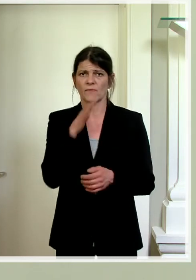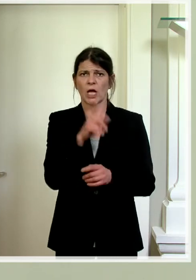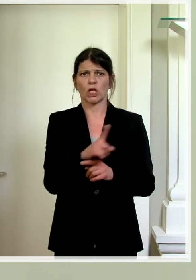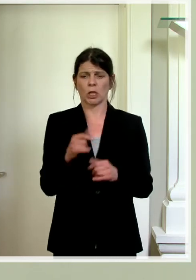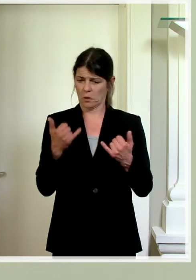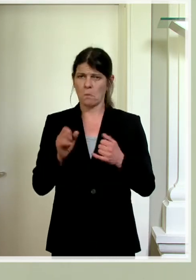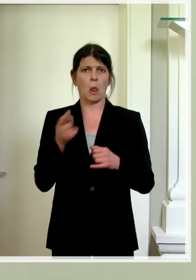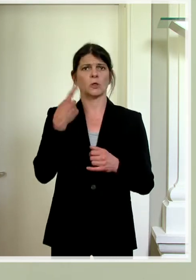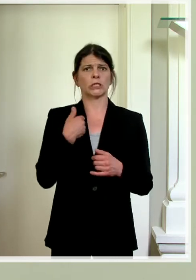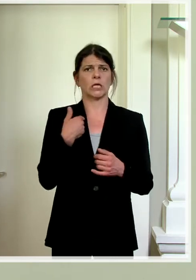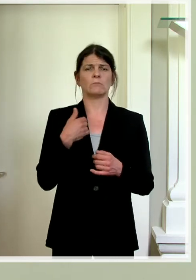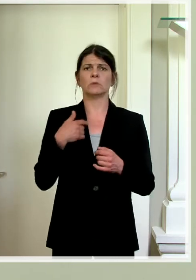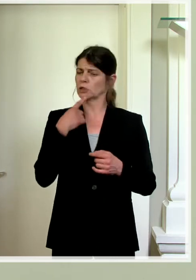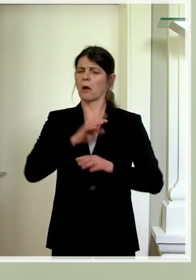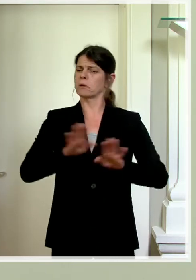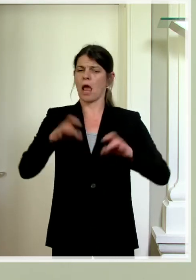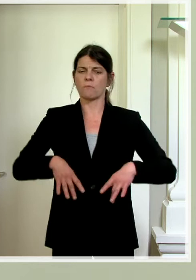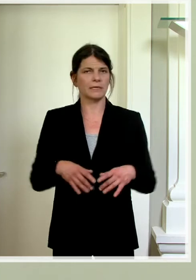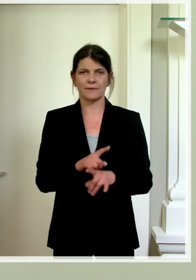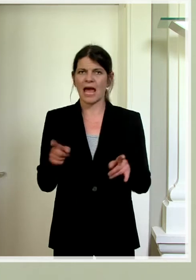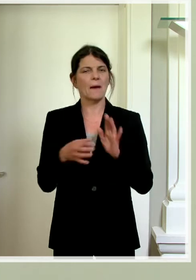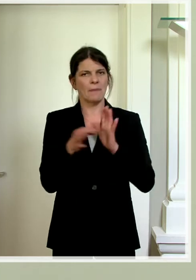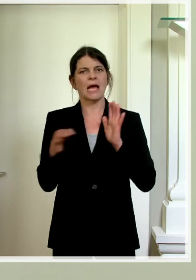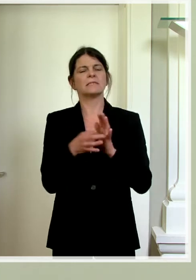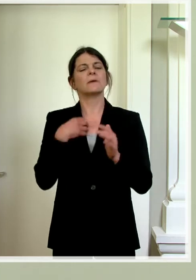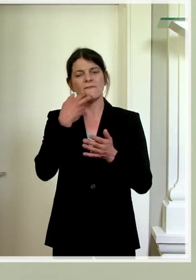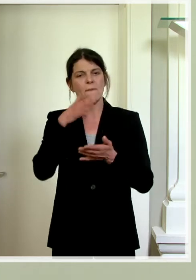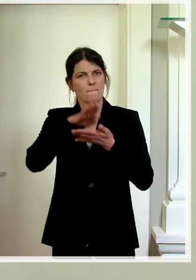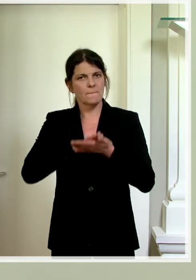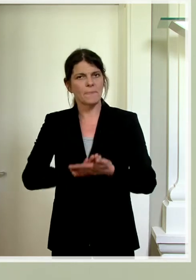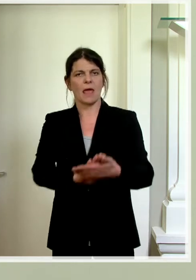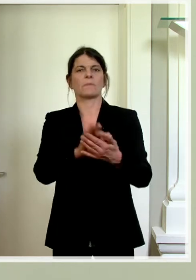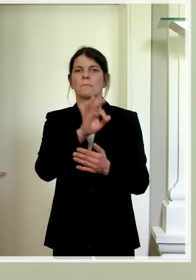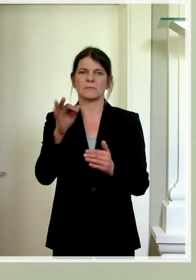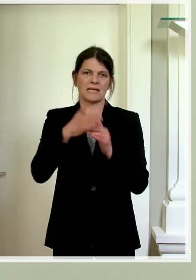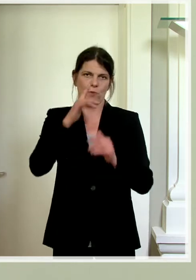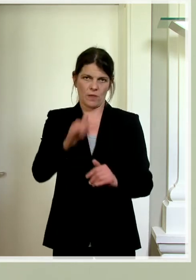kurzfristig etwas einschränken, sondern diese Maßnahmen sind aufrecht.